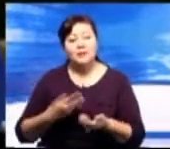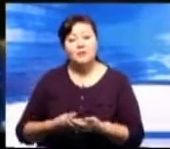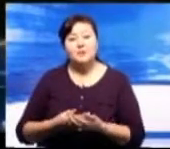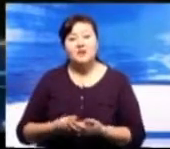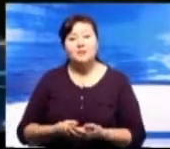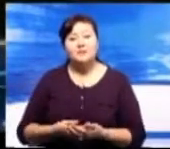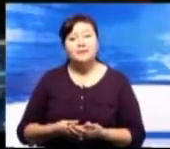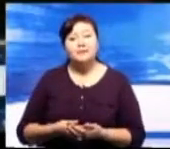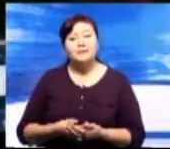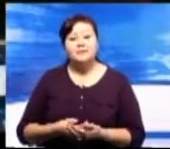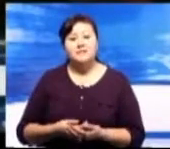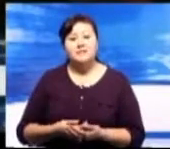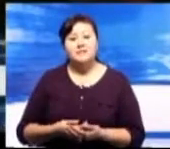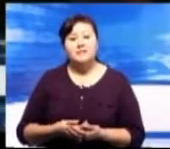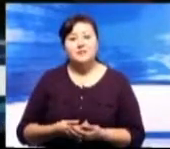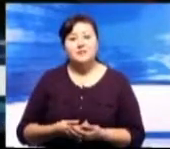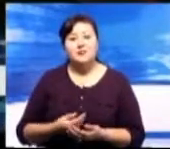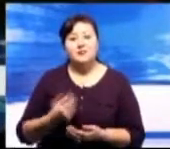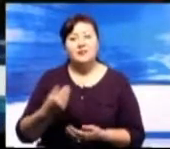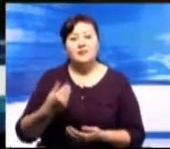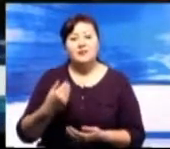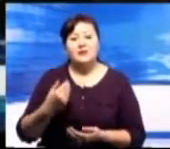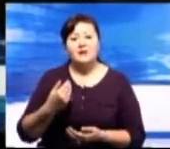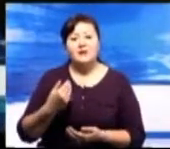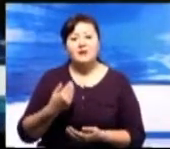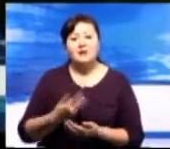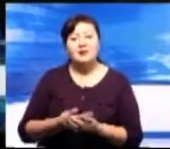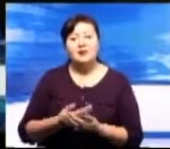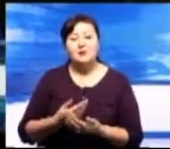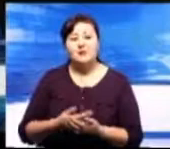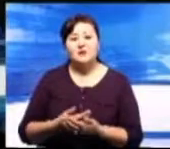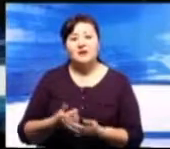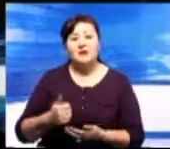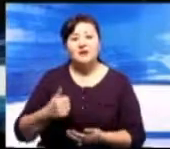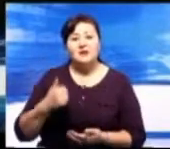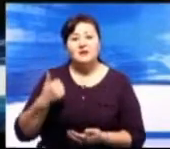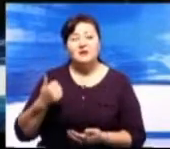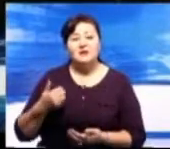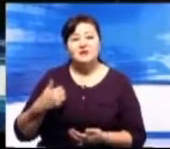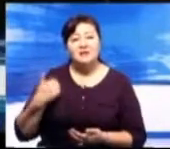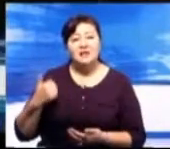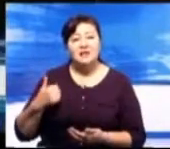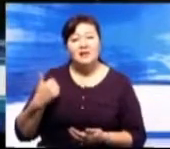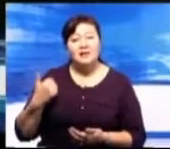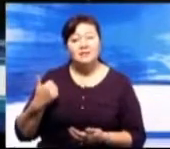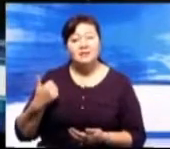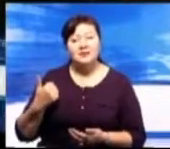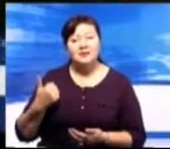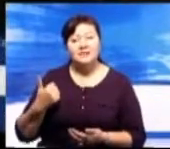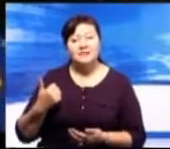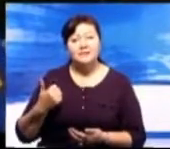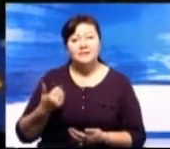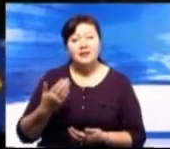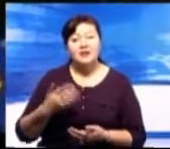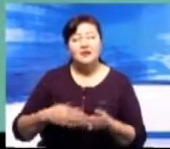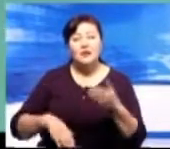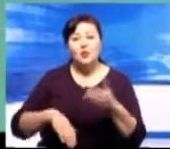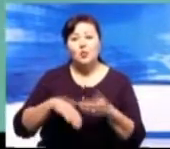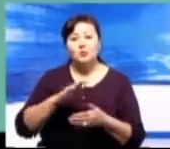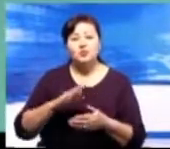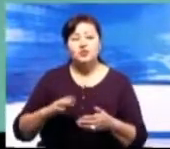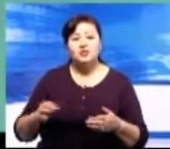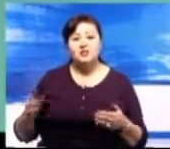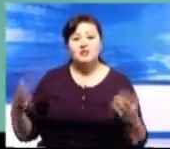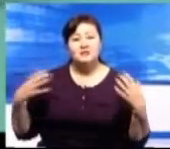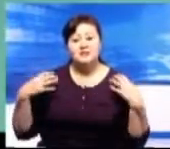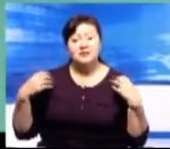пытаются подобрать именно с их профессии, чтобы для улучшения их здоровья. А